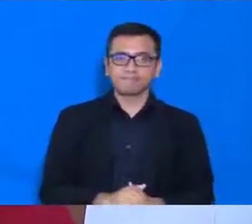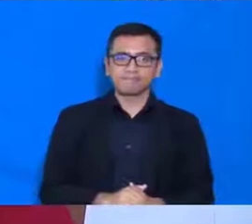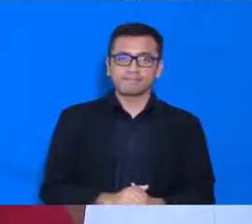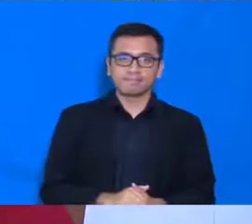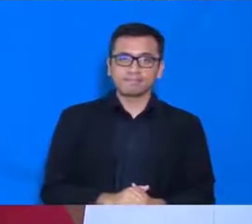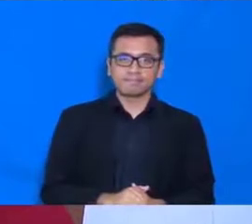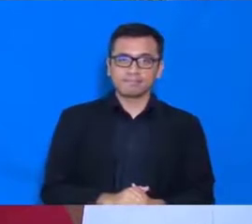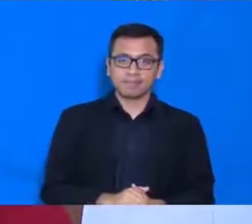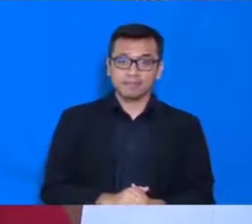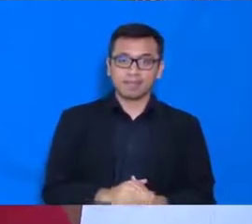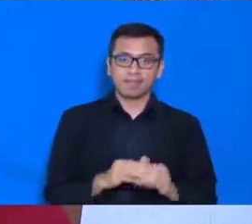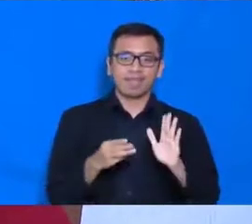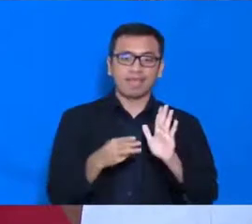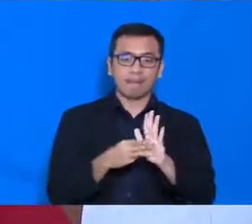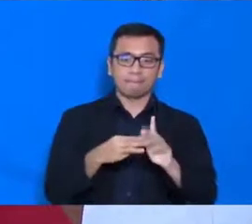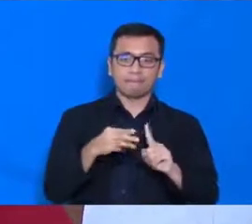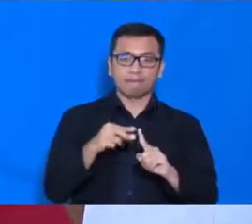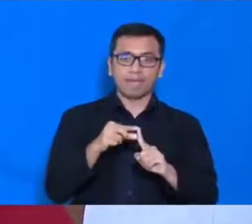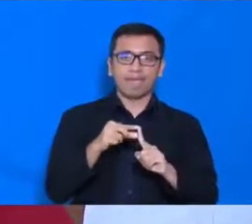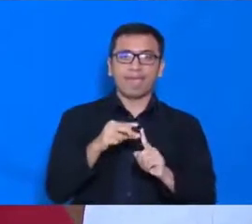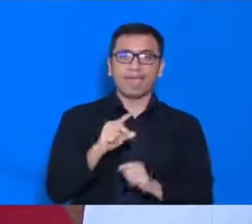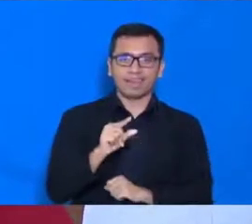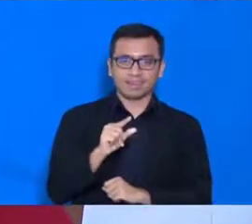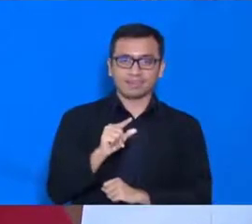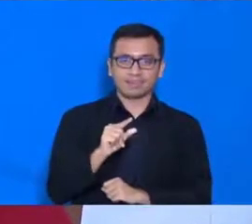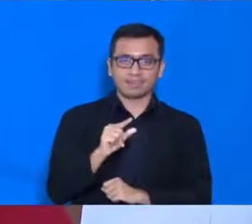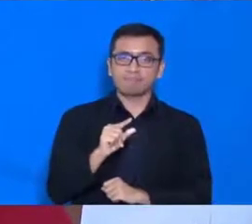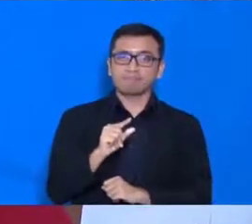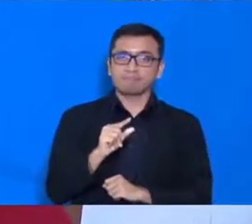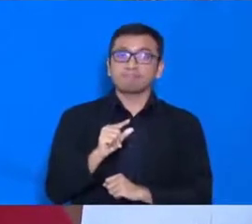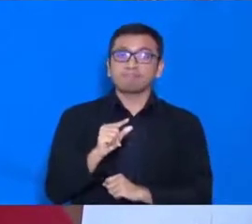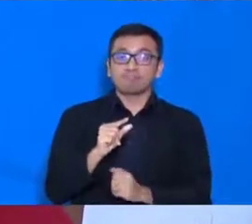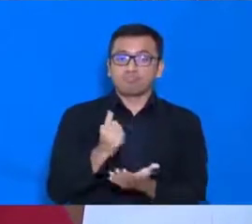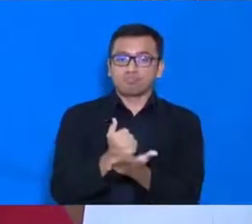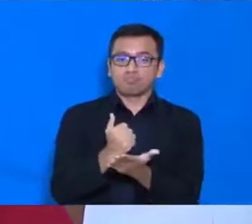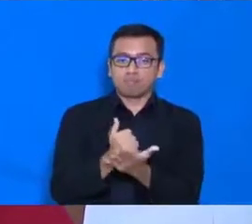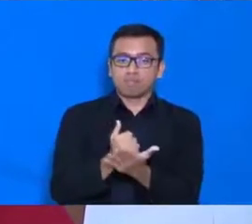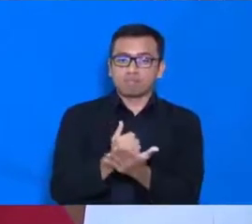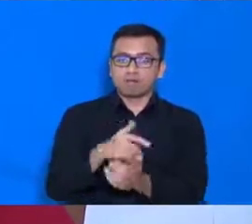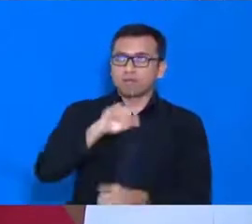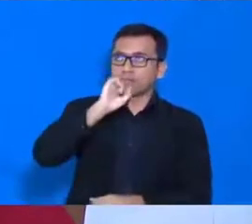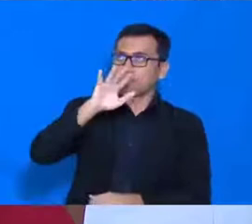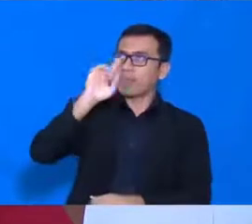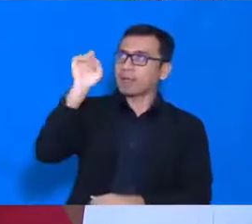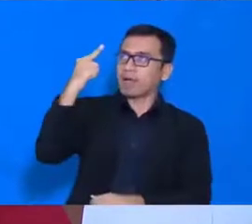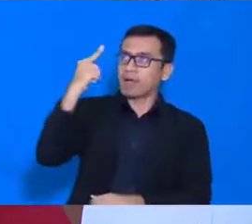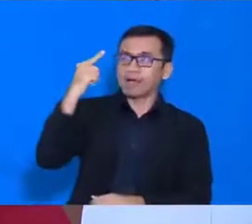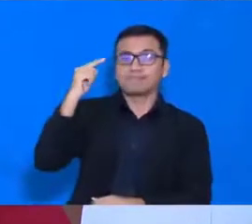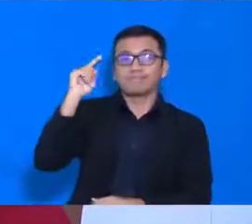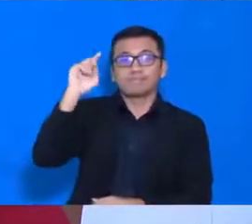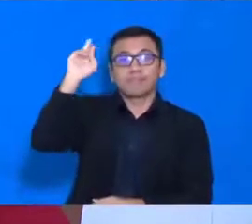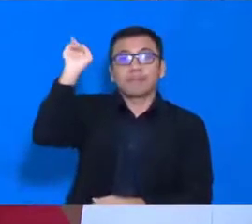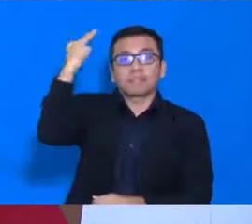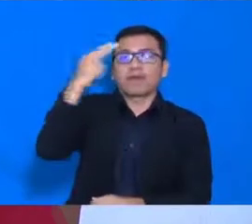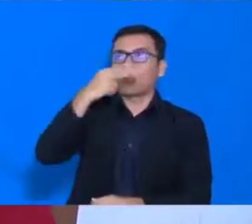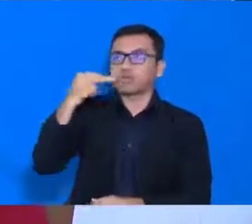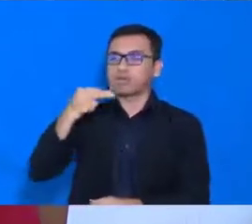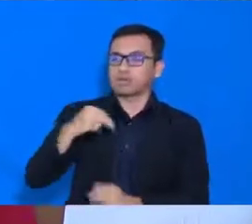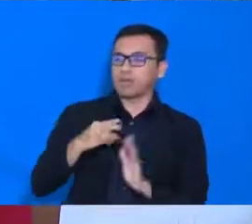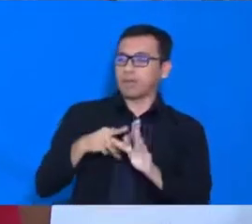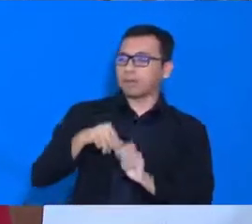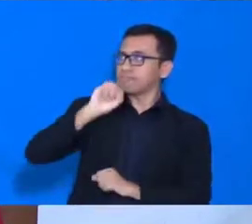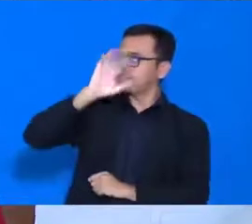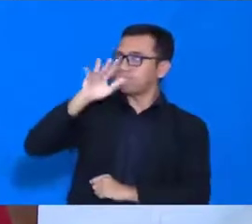MPR berkomitmen penuh, untuk memastikan pemerintah, dan seluruh elemen bangsa, bersatu padu,